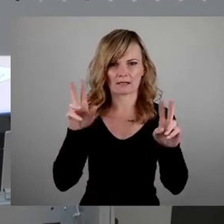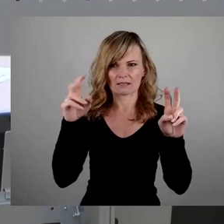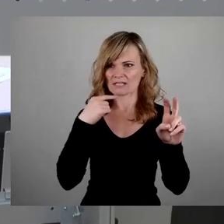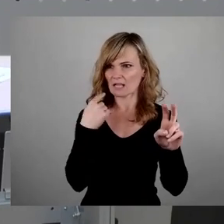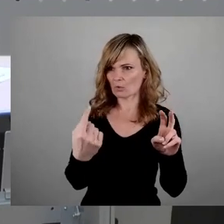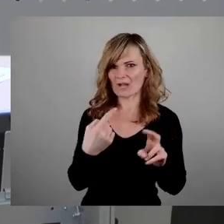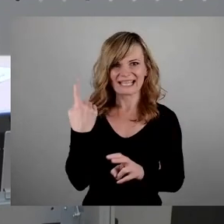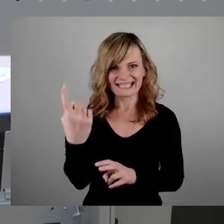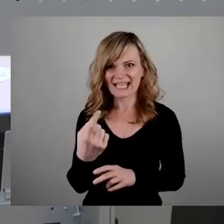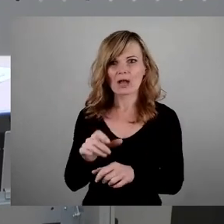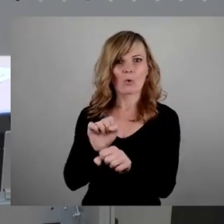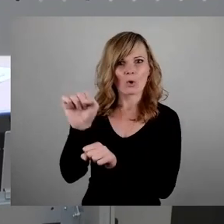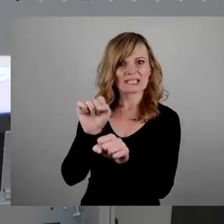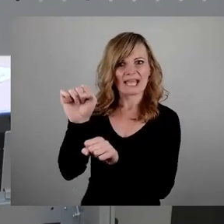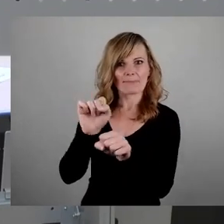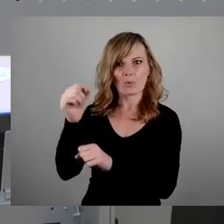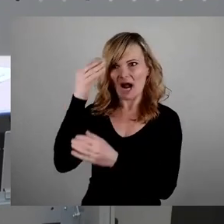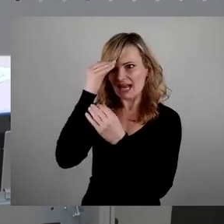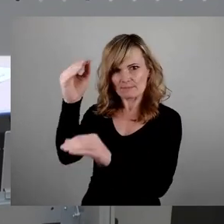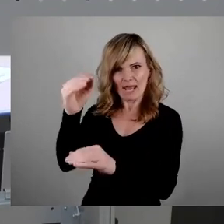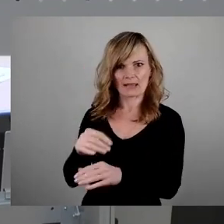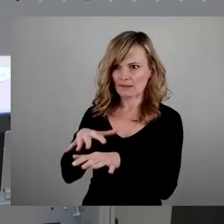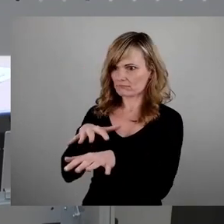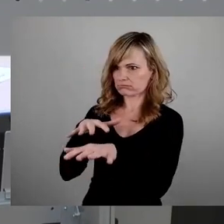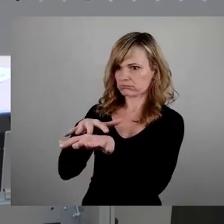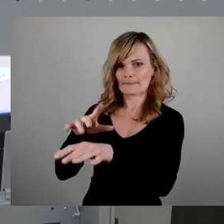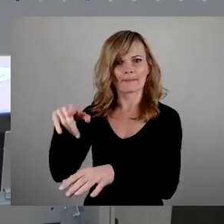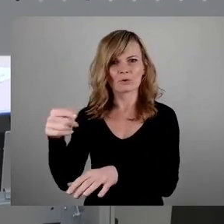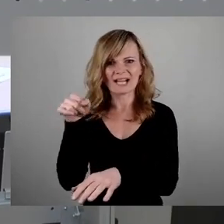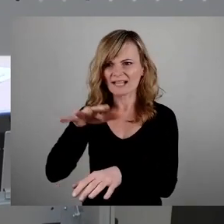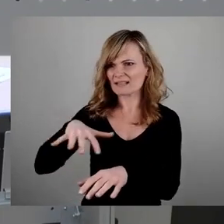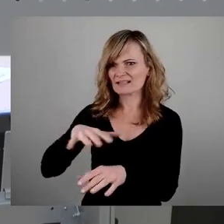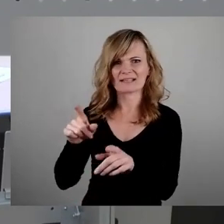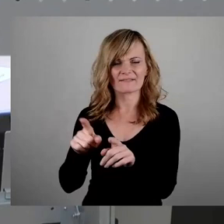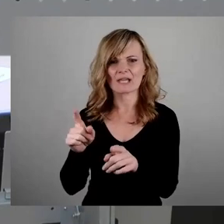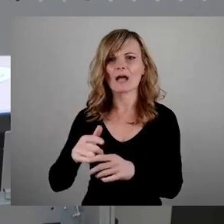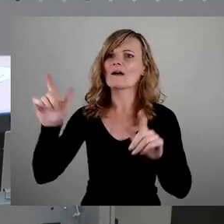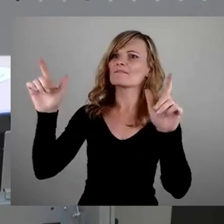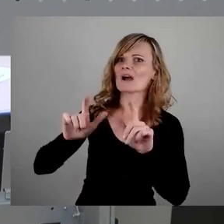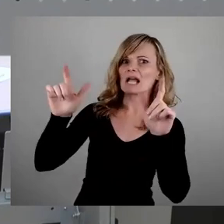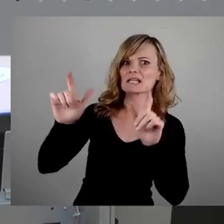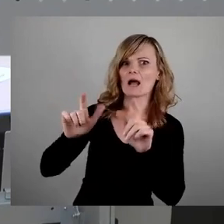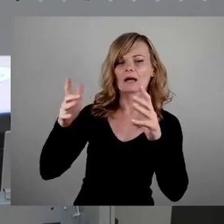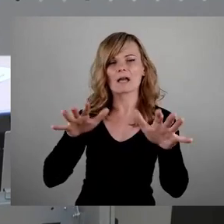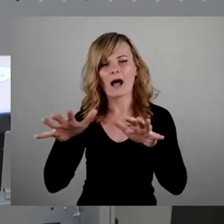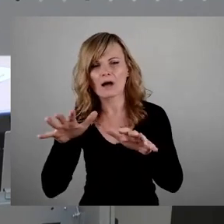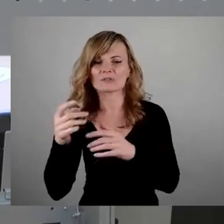und dort quasi einen Mythos feiern oder versuchen zu feiern, der